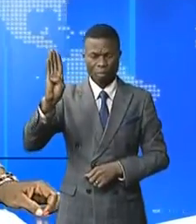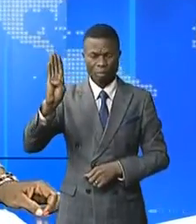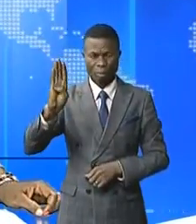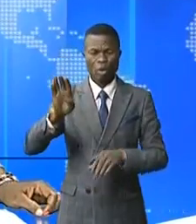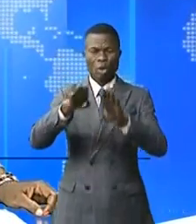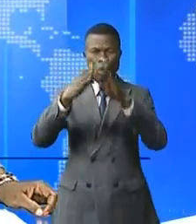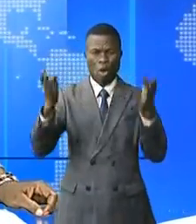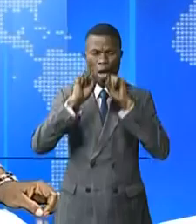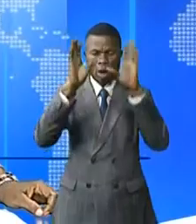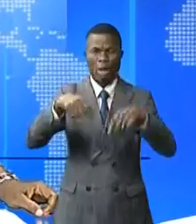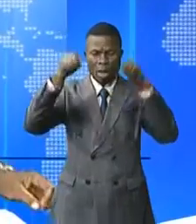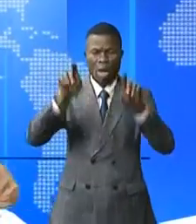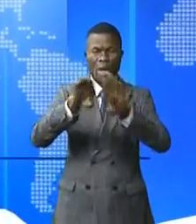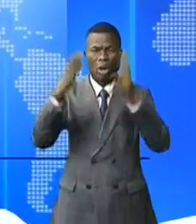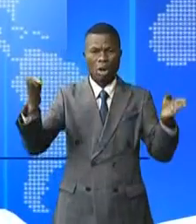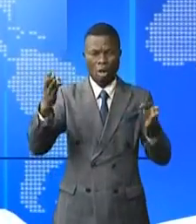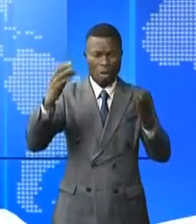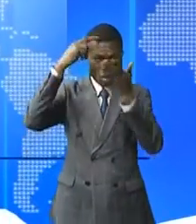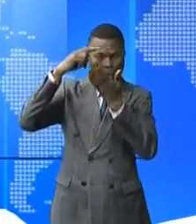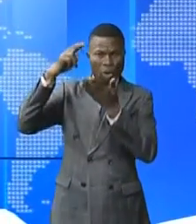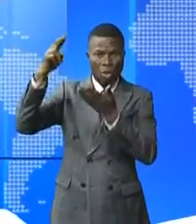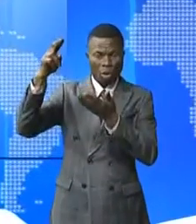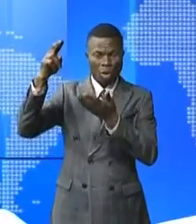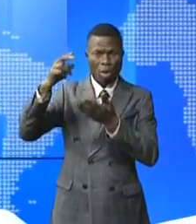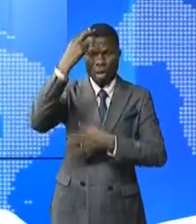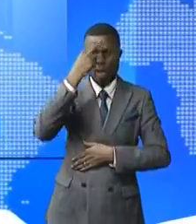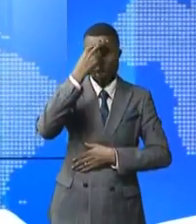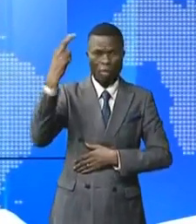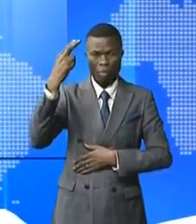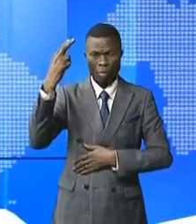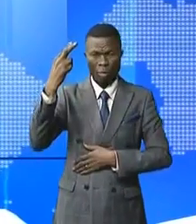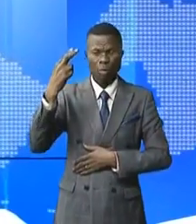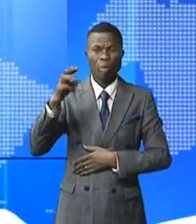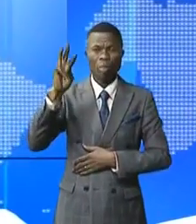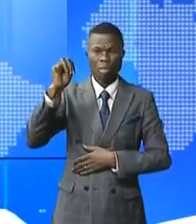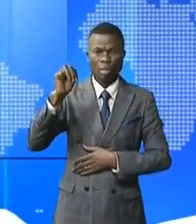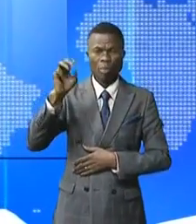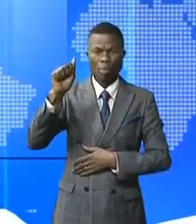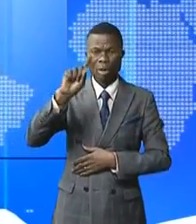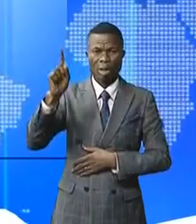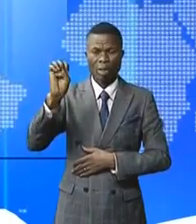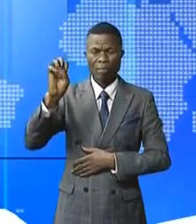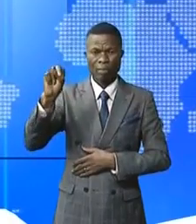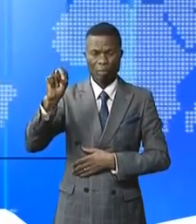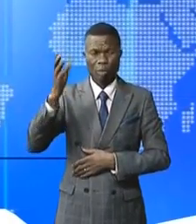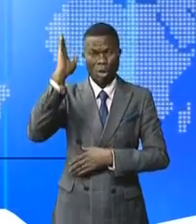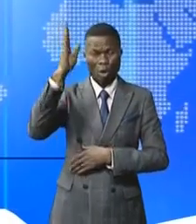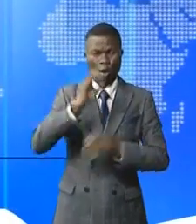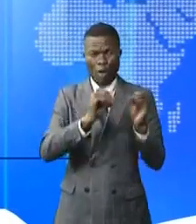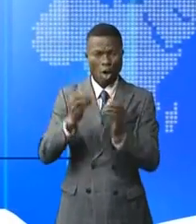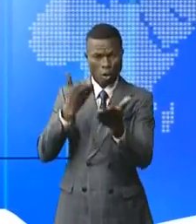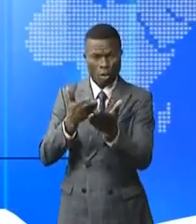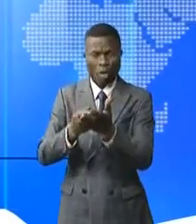'inauguration de l'année académique à l'université catholique Mazenda que s'est tenue cette conférence